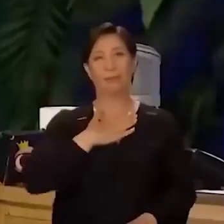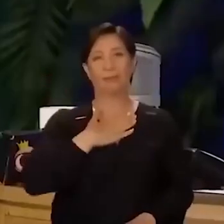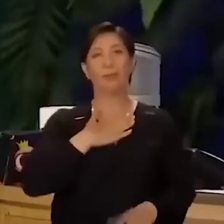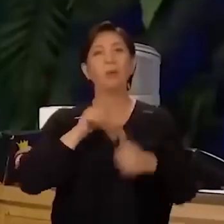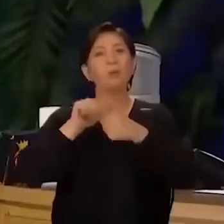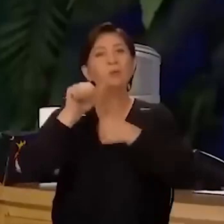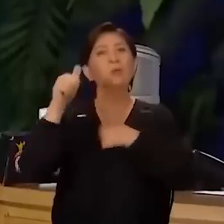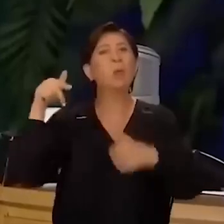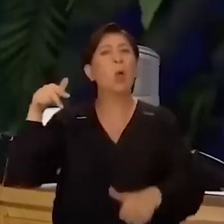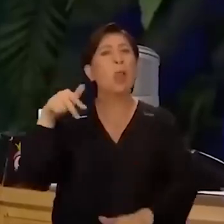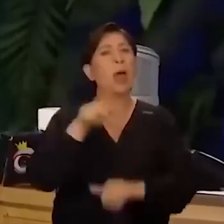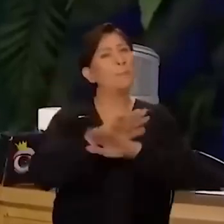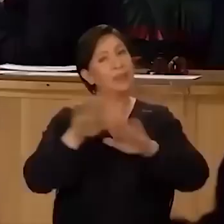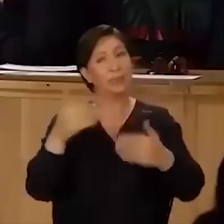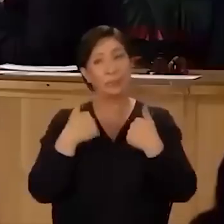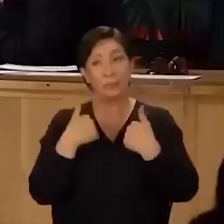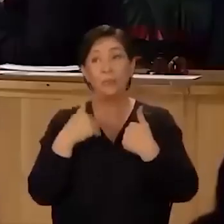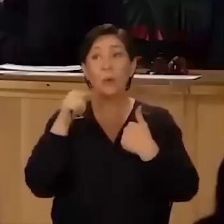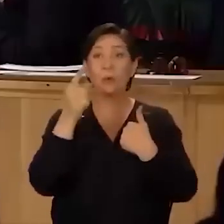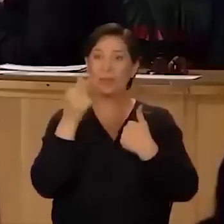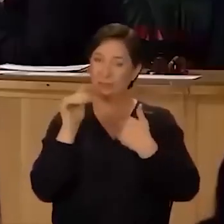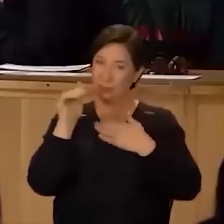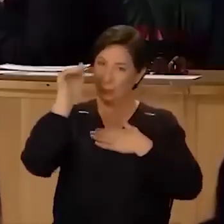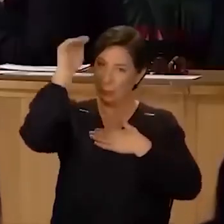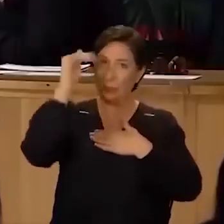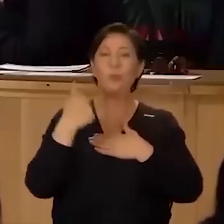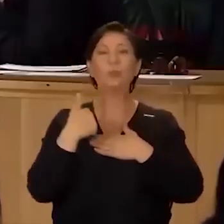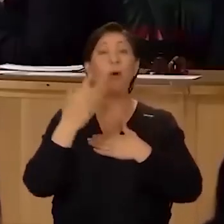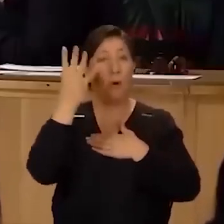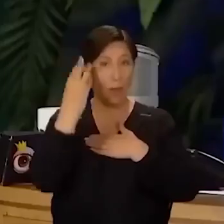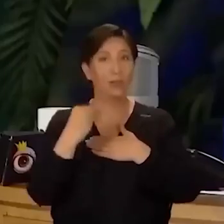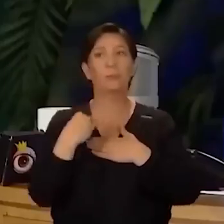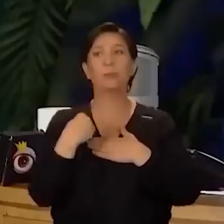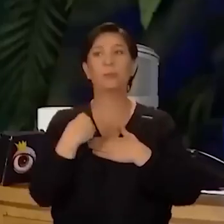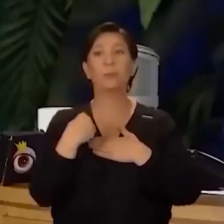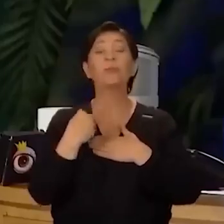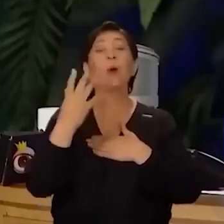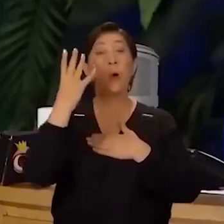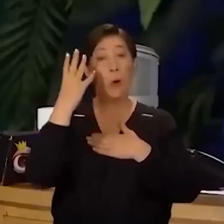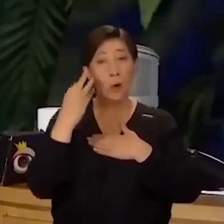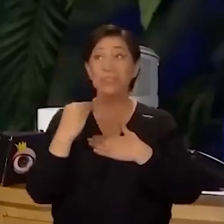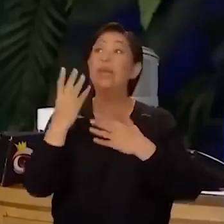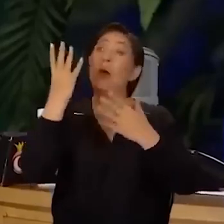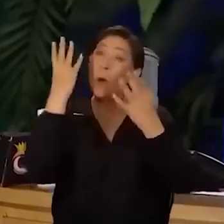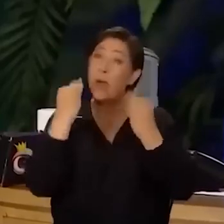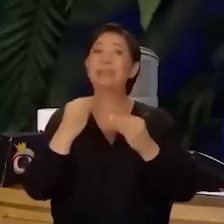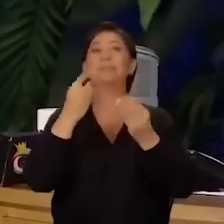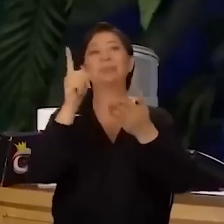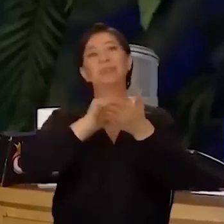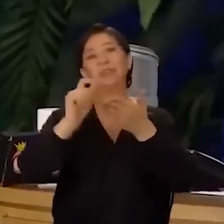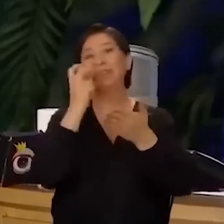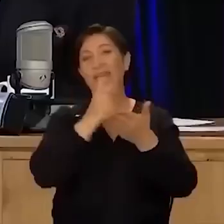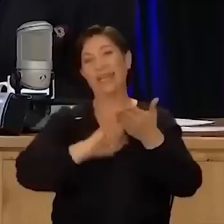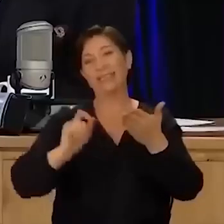Uzun yollar katettim. Orada biraz büyüdüm. Öğrendim. Öğrenince de öğrendim diye bir şarkı